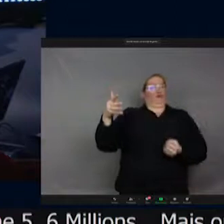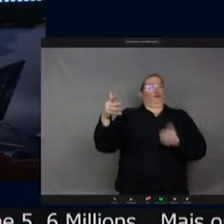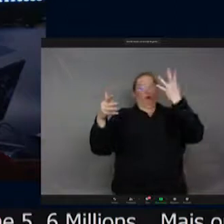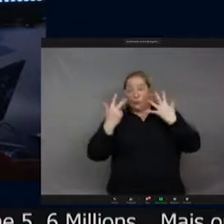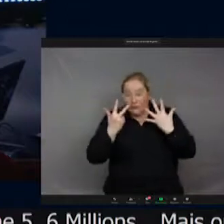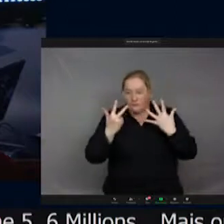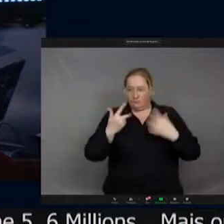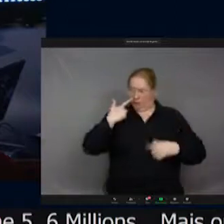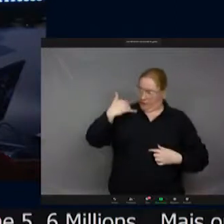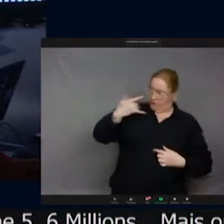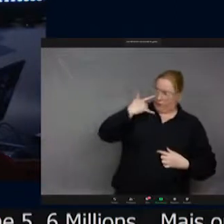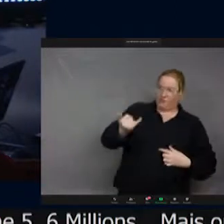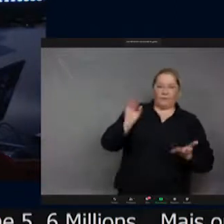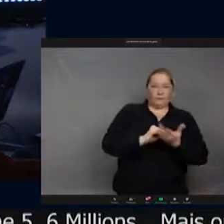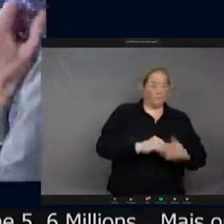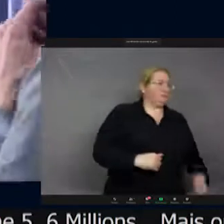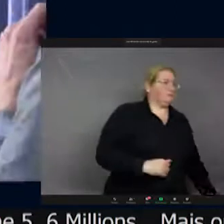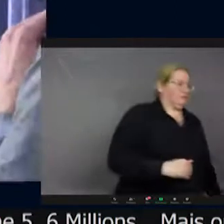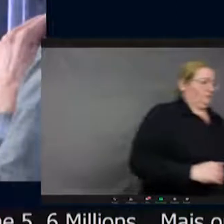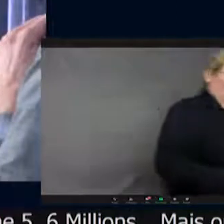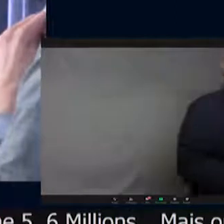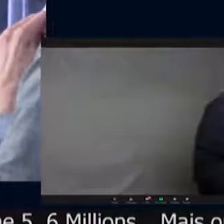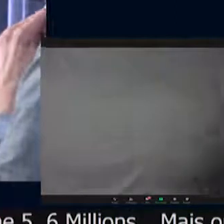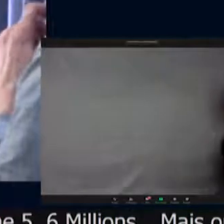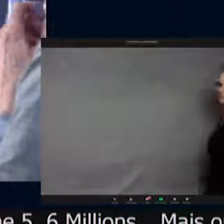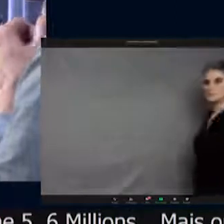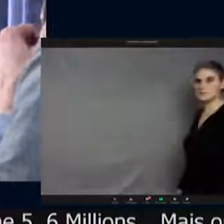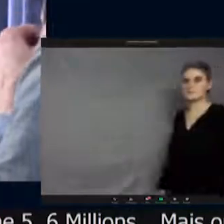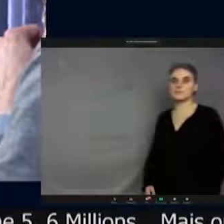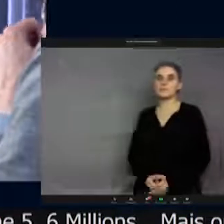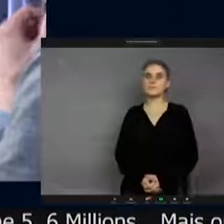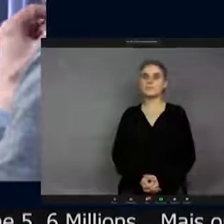sur 10 qu ne connaissait pas. Mais ça, c'est plutôt une très bonne nouvelle. Ça prouve que justement, on n'a pas mis